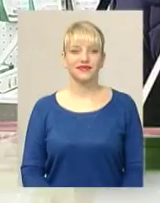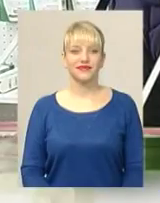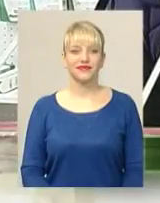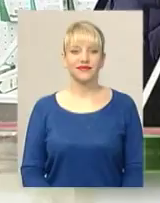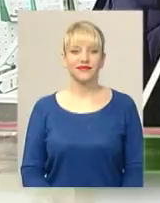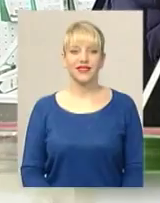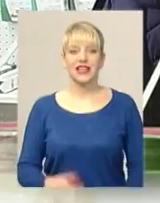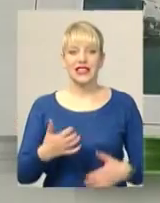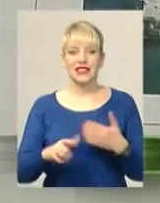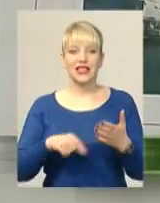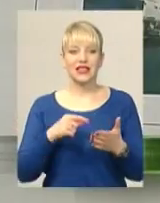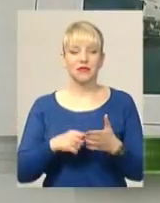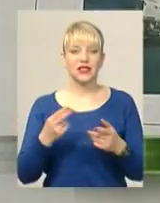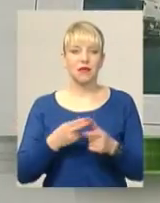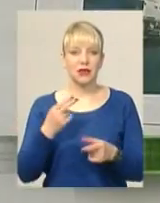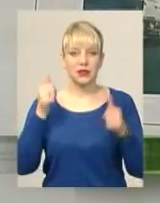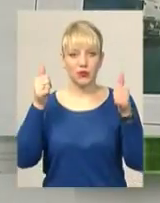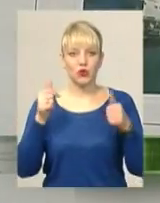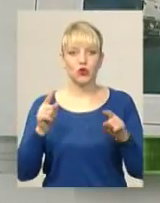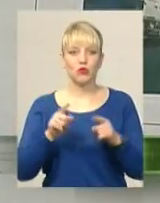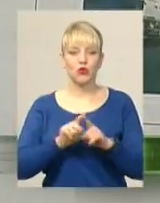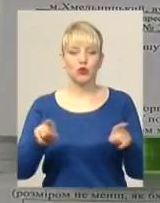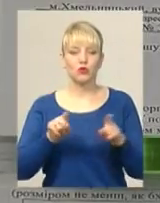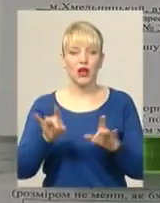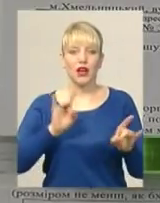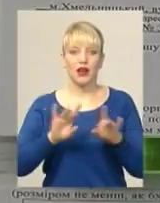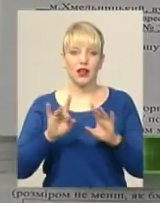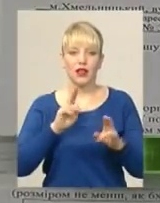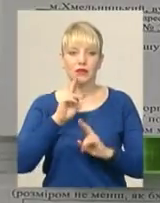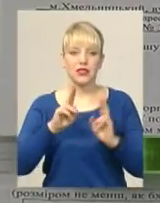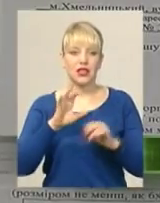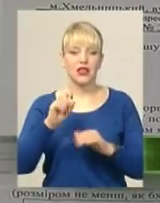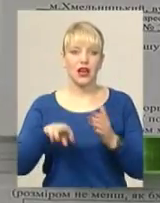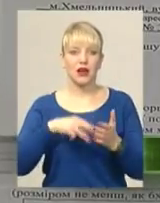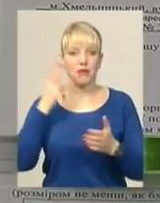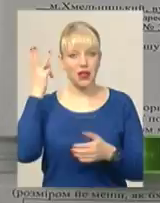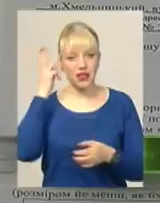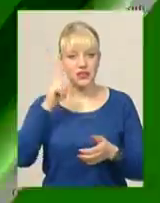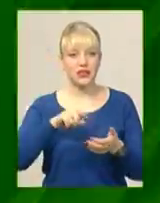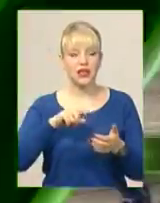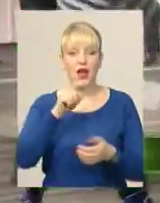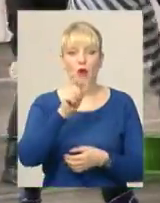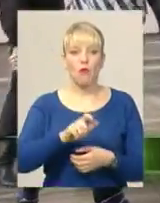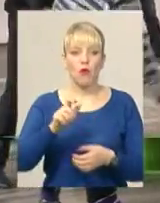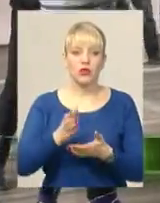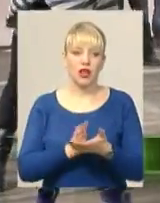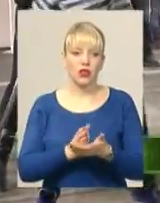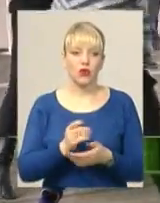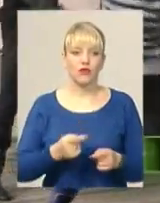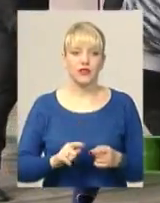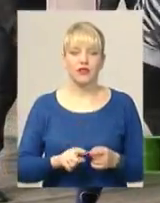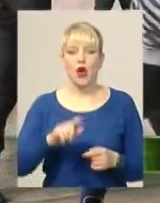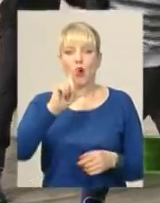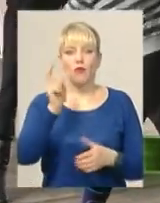Серед місця без білбордів або чому розповсюджувачі реклами скаржаться на хмельницьких посадовців. Поезія у танцях та